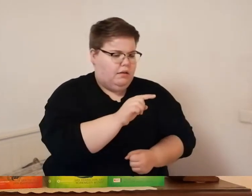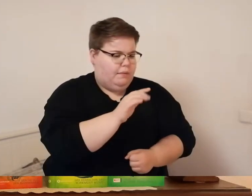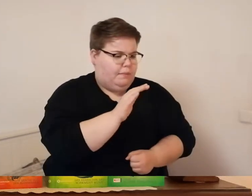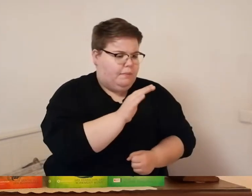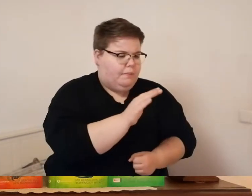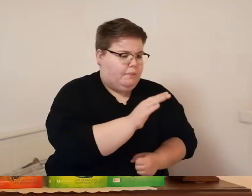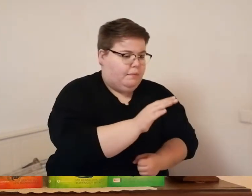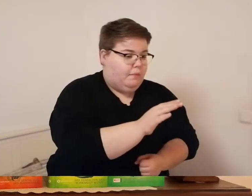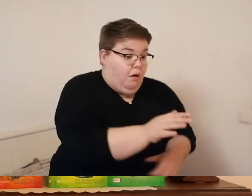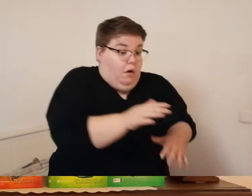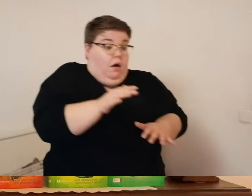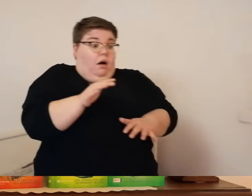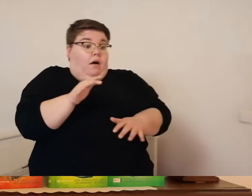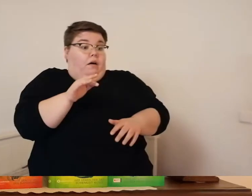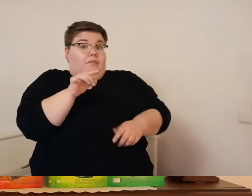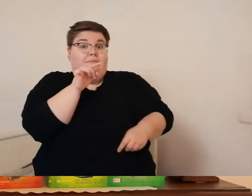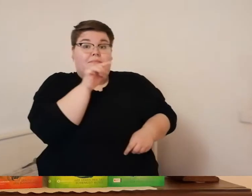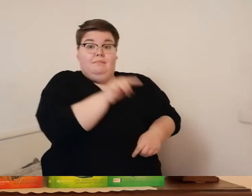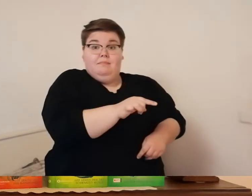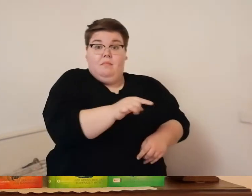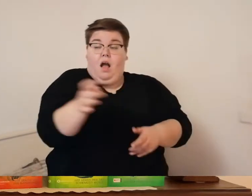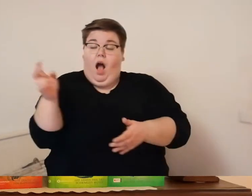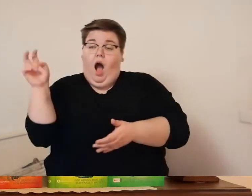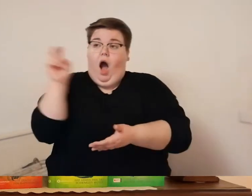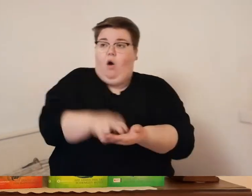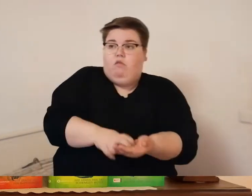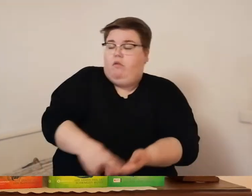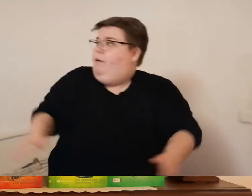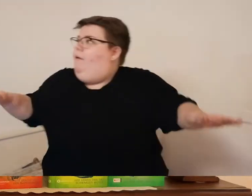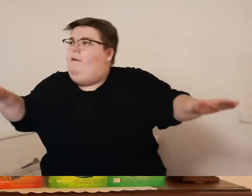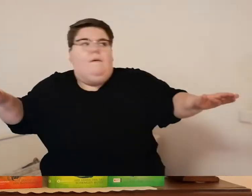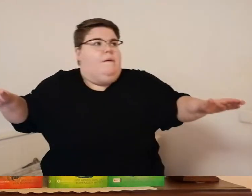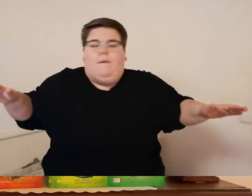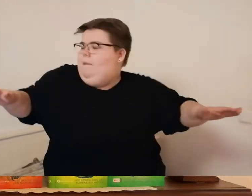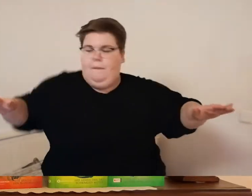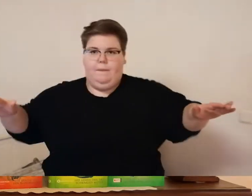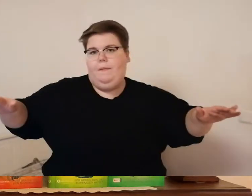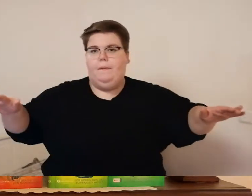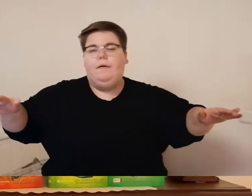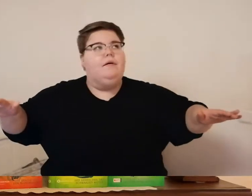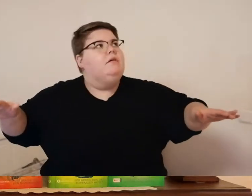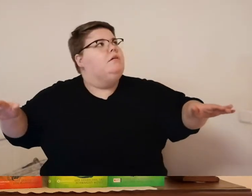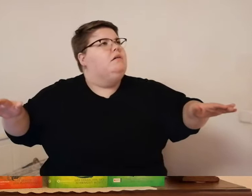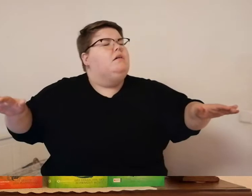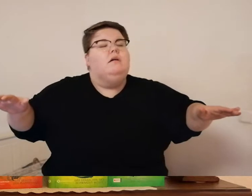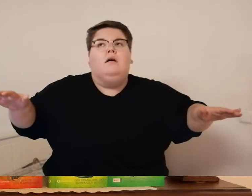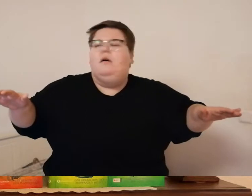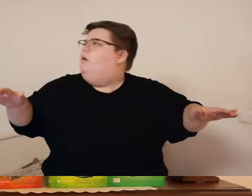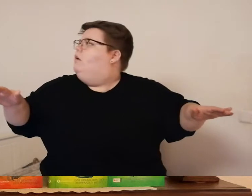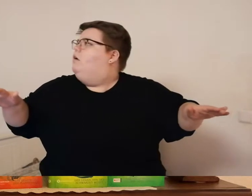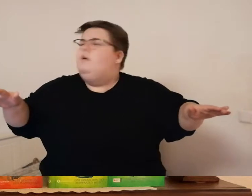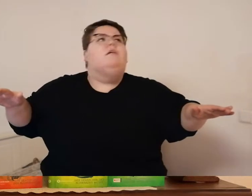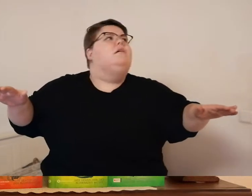brust und schreckte zurück als der große raubvogel plötzlich aufsprang und sich schüttelte er blinzelte mehrmals